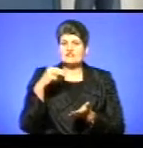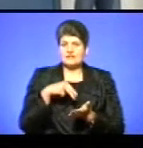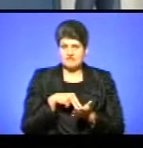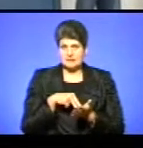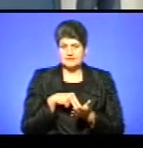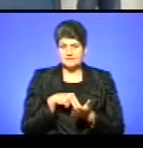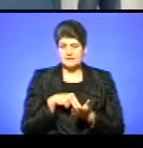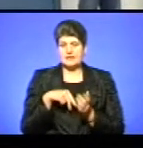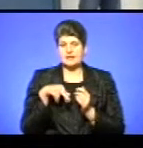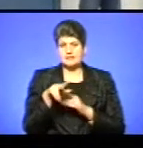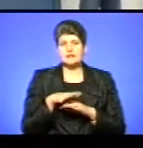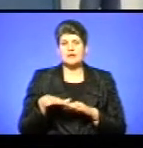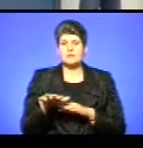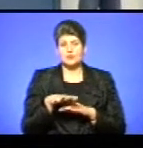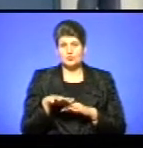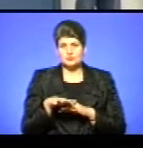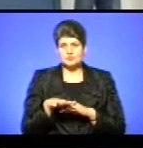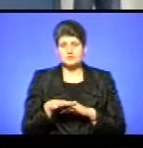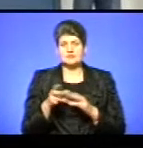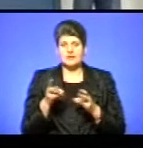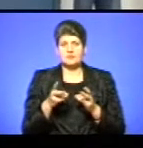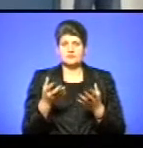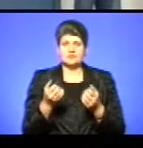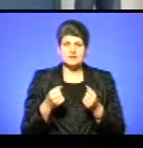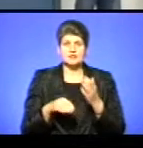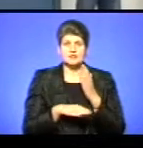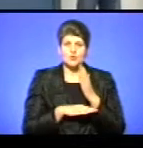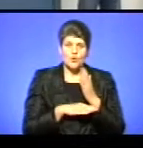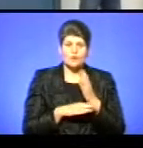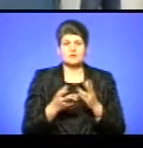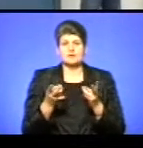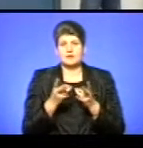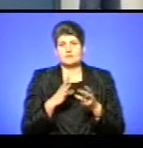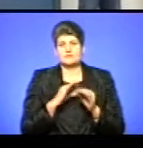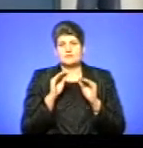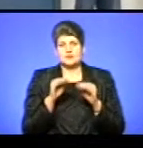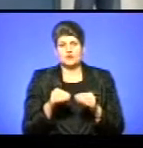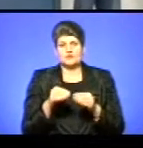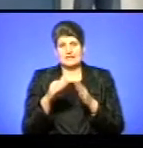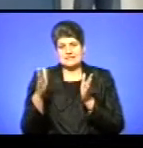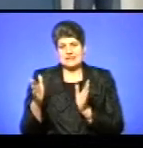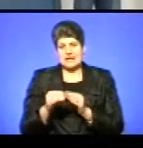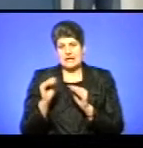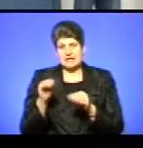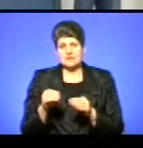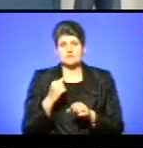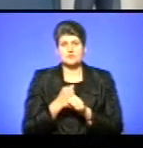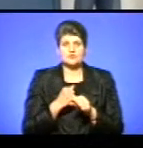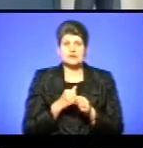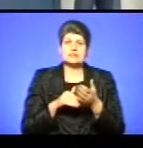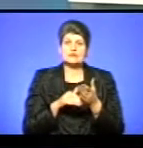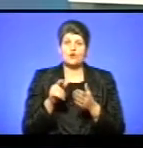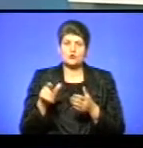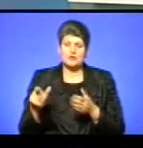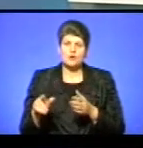на площу. Треба було йти діставати дрова, треба було йти встановлювати скриньки, працювати з волонтерами,